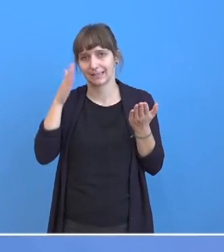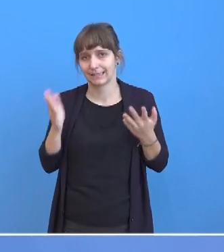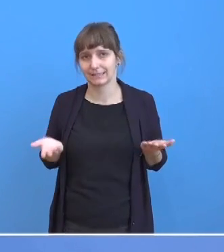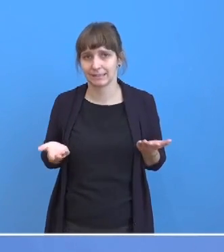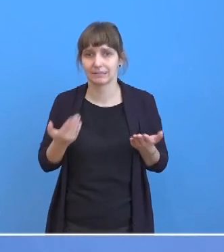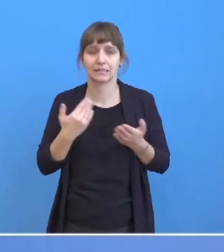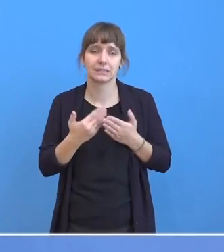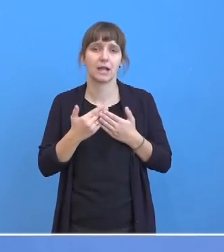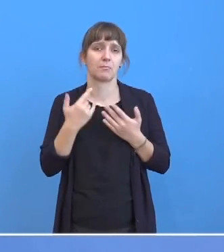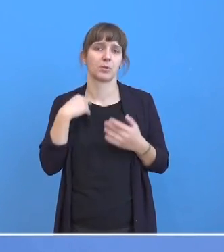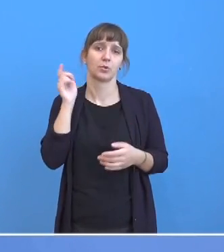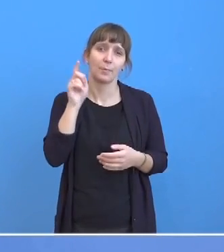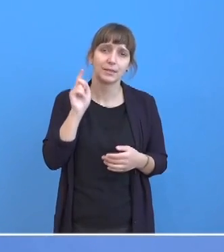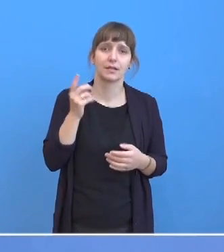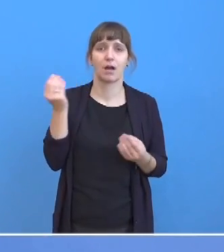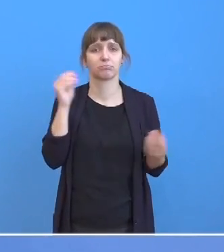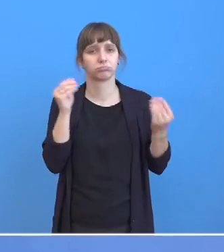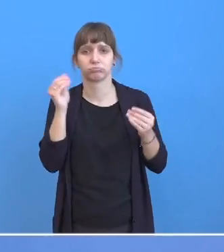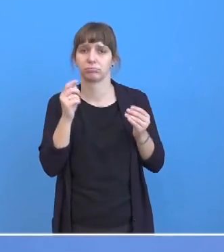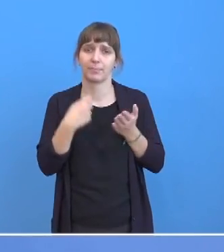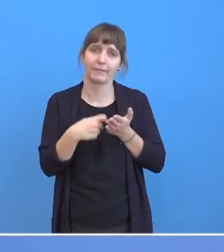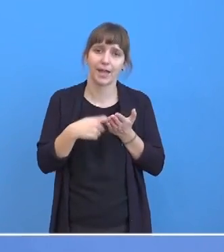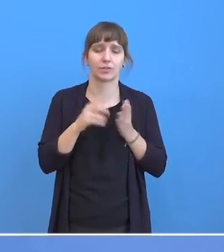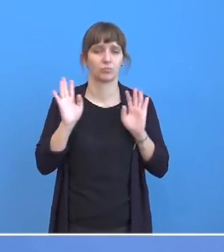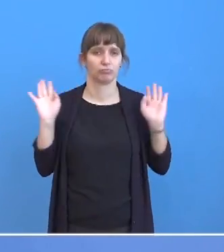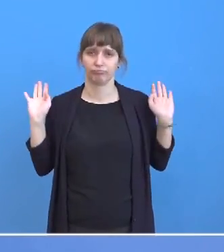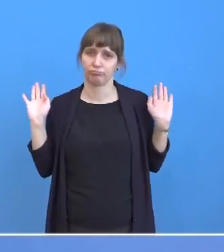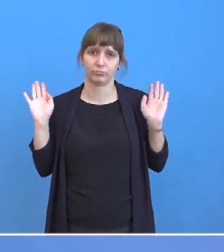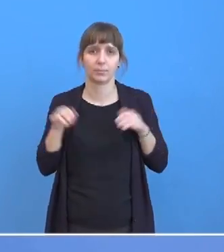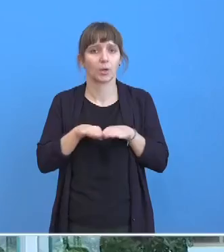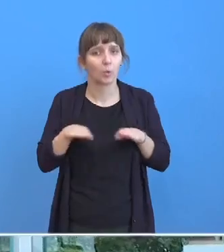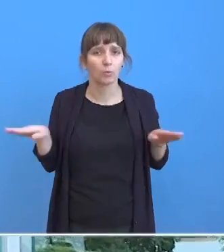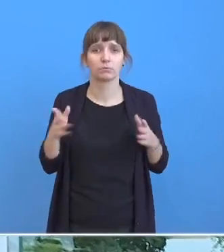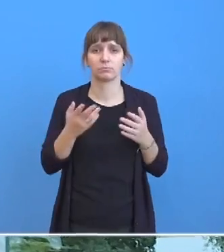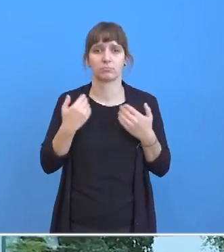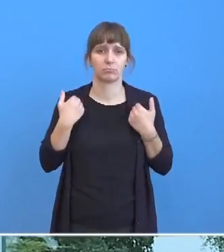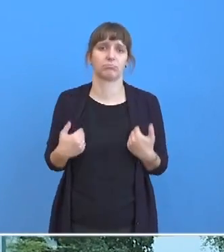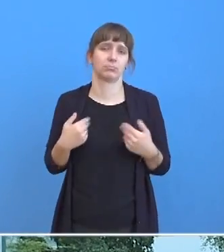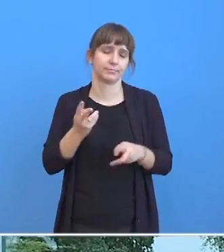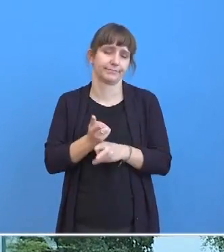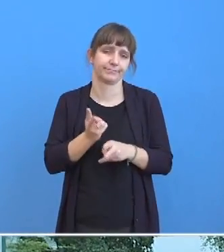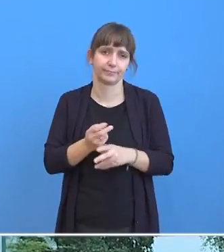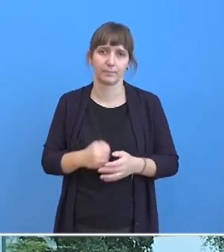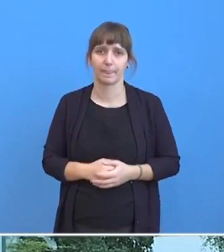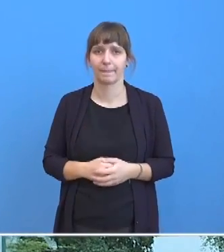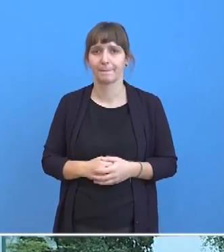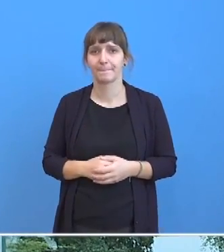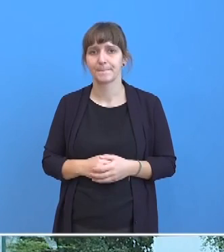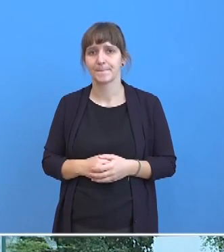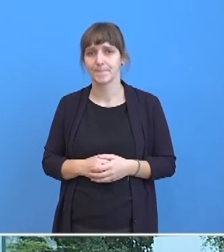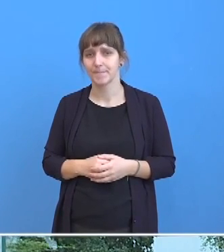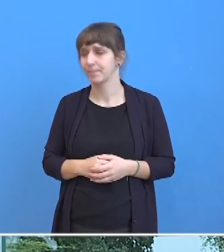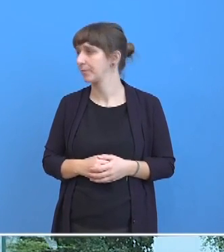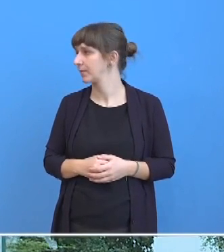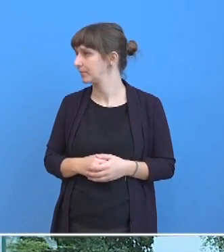möchte ich das hier an dieser Stelle noch nicht weiter bewerten. Ich glaube, unsere Grundposition ist unverändert. So ist es. Und damit ich jetzt nicht